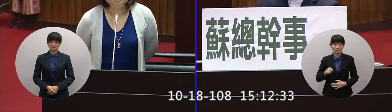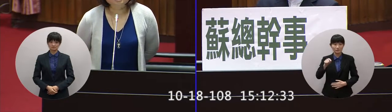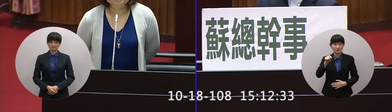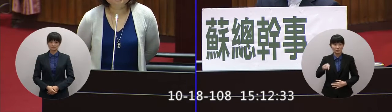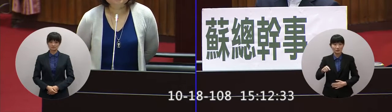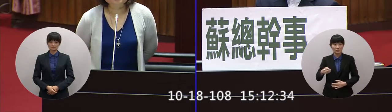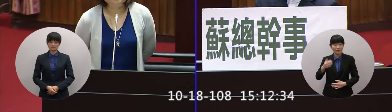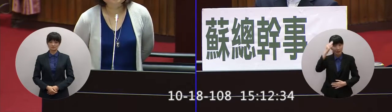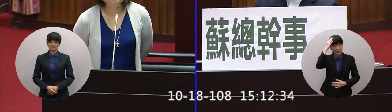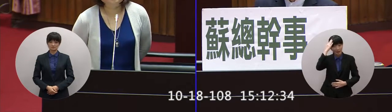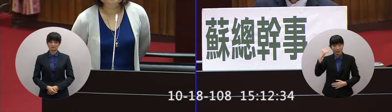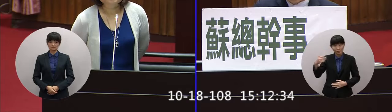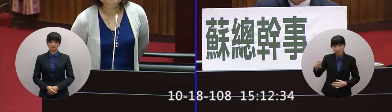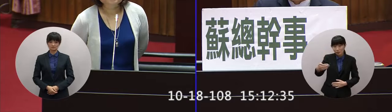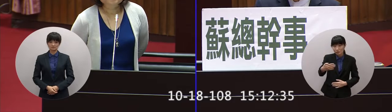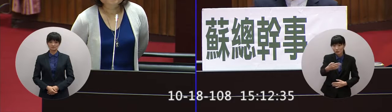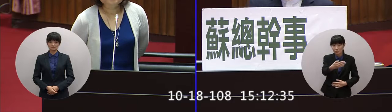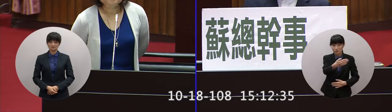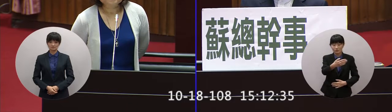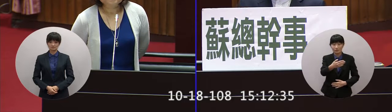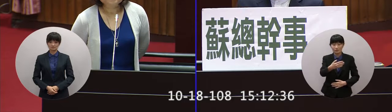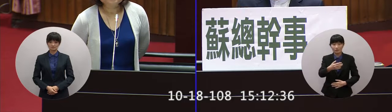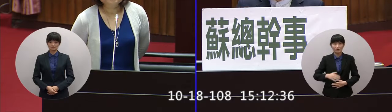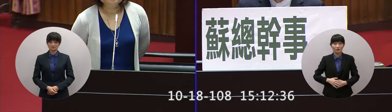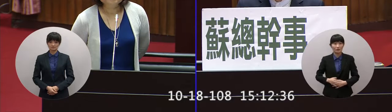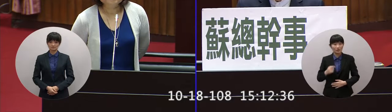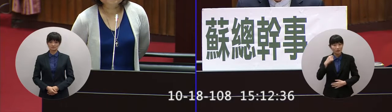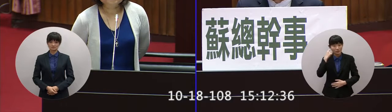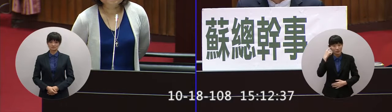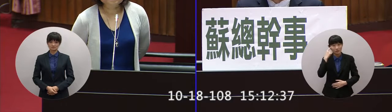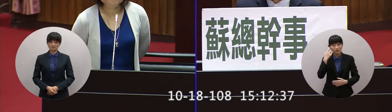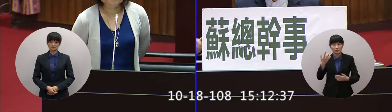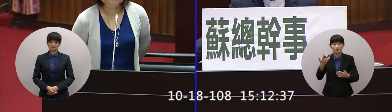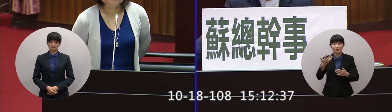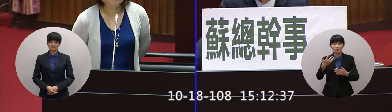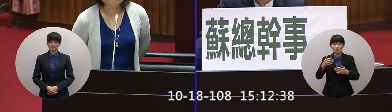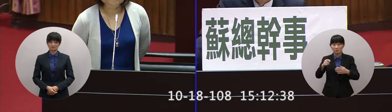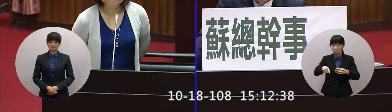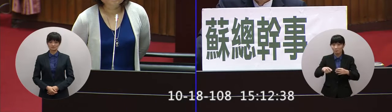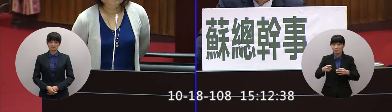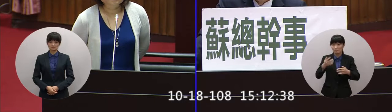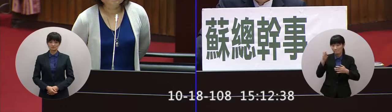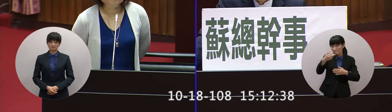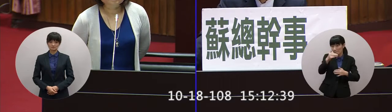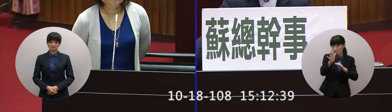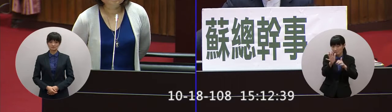黑衛魚換大目魚漁民虧了好幾億